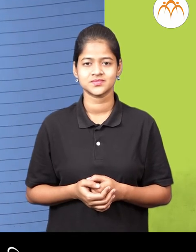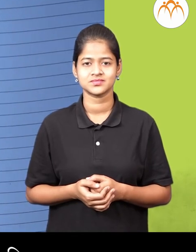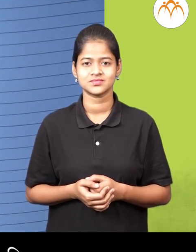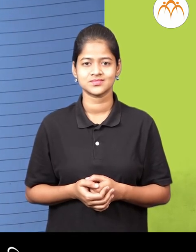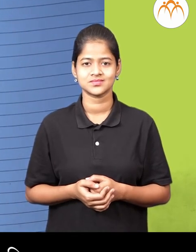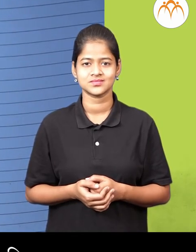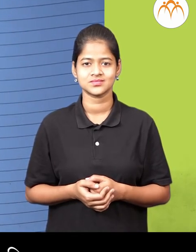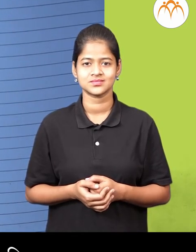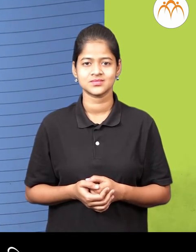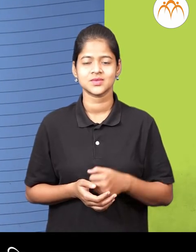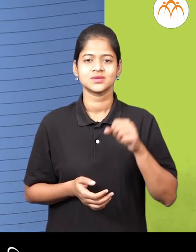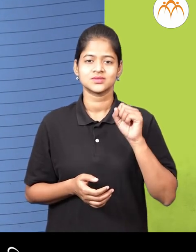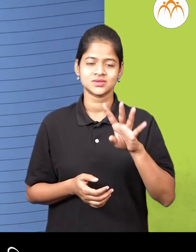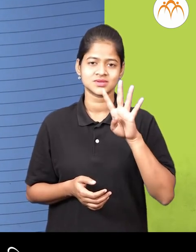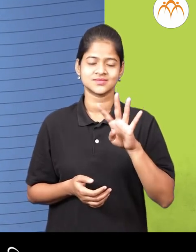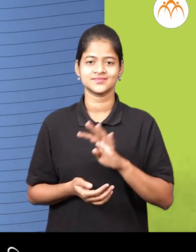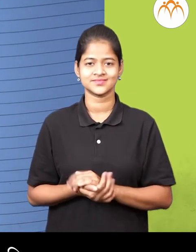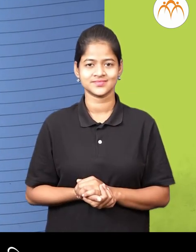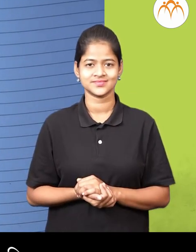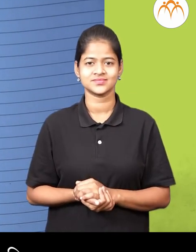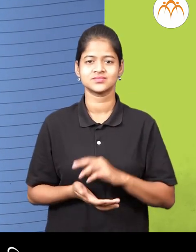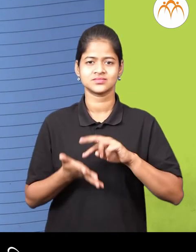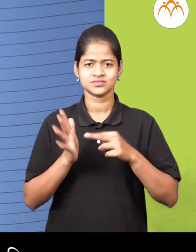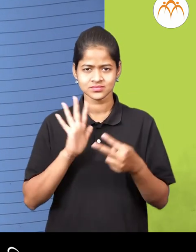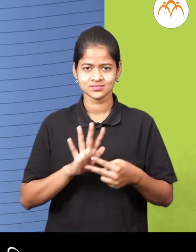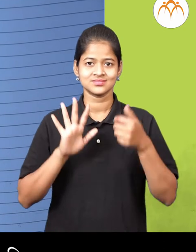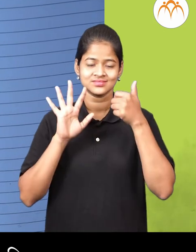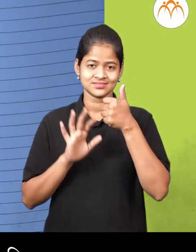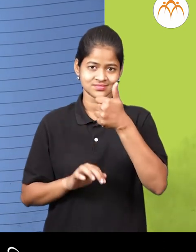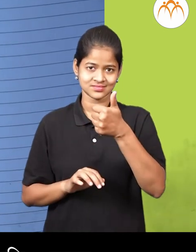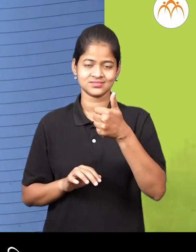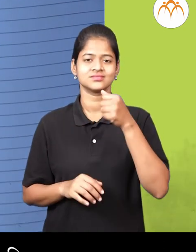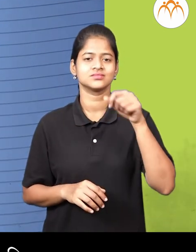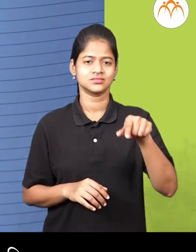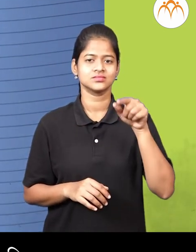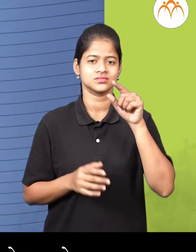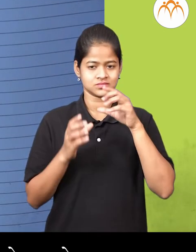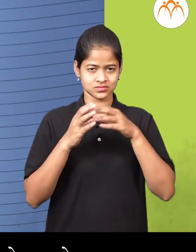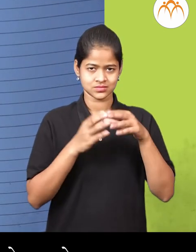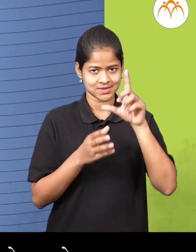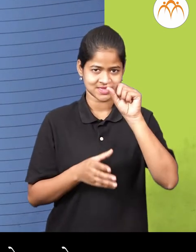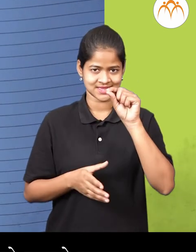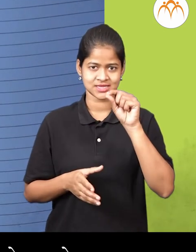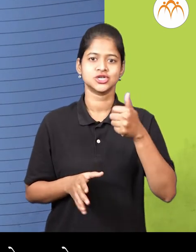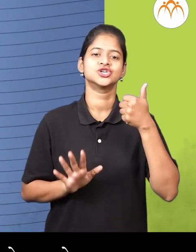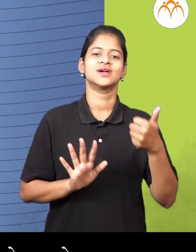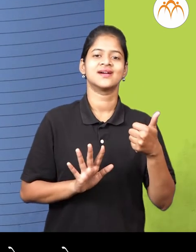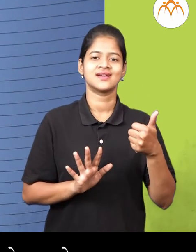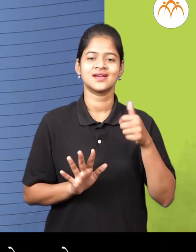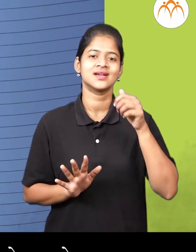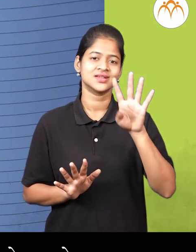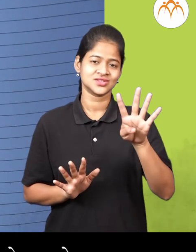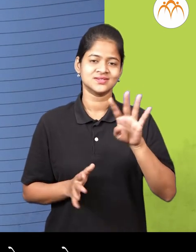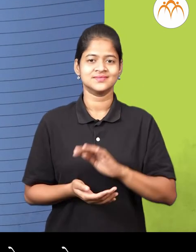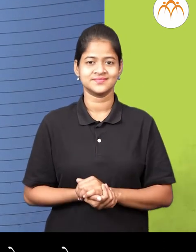आणि उर्ले चार मंजे सहा दशक आणि चार एकक दहा दहा से गट मंजे